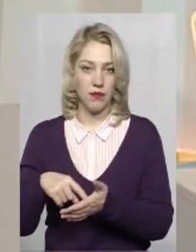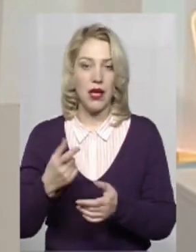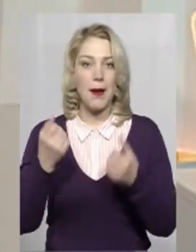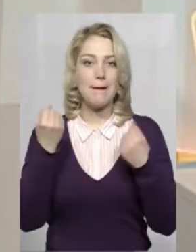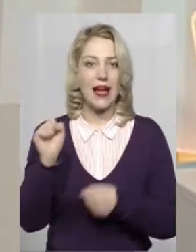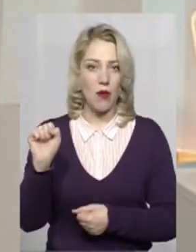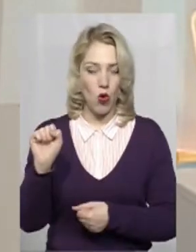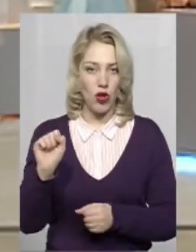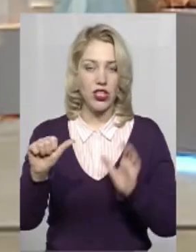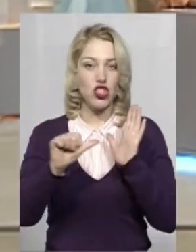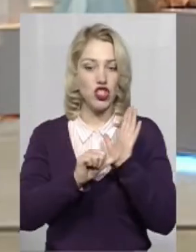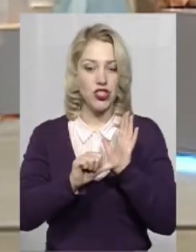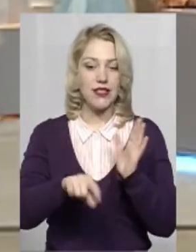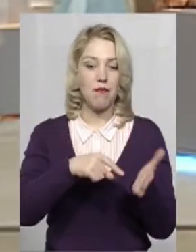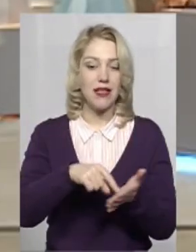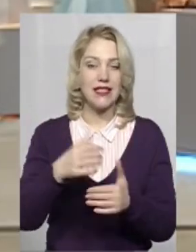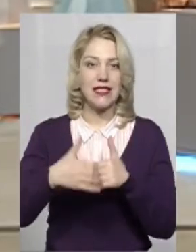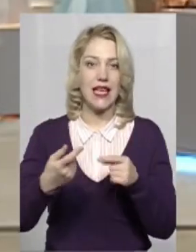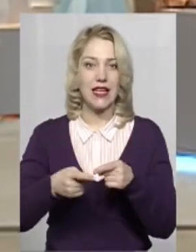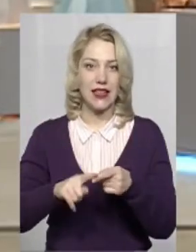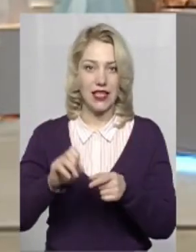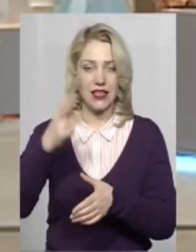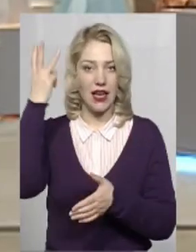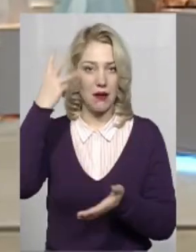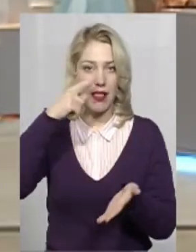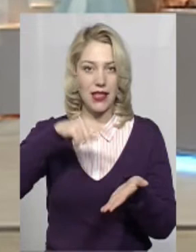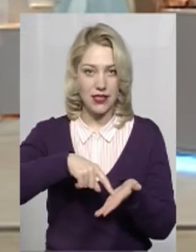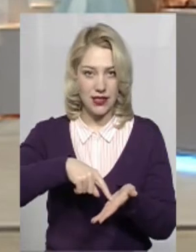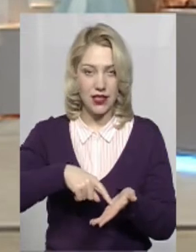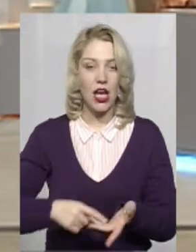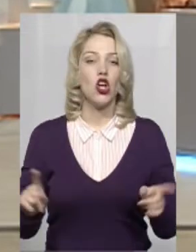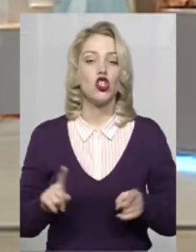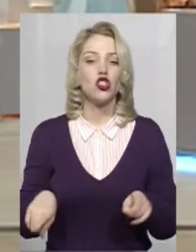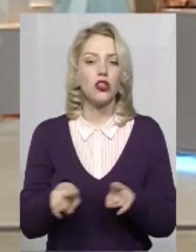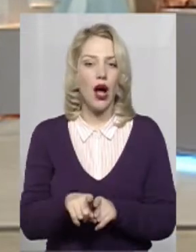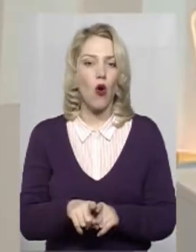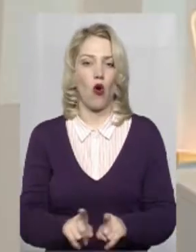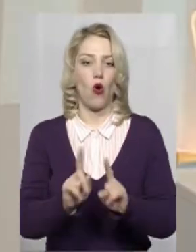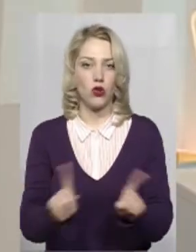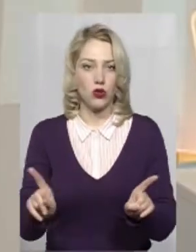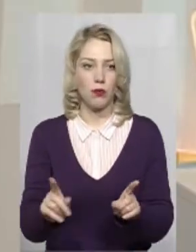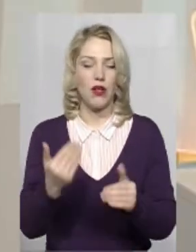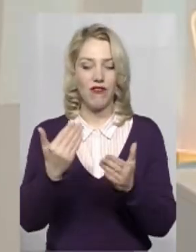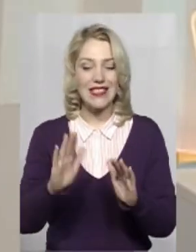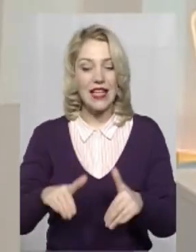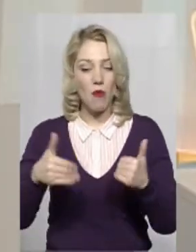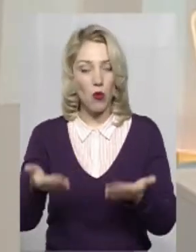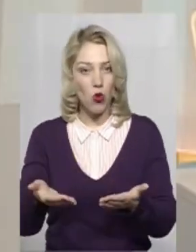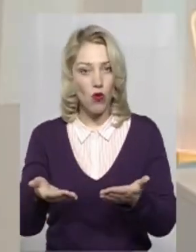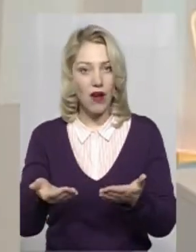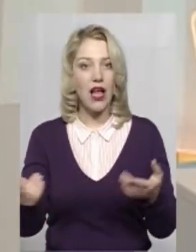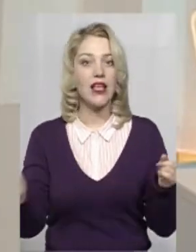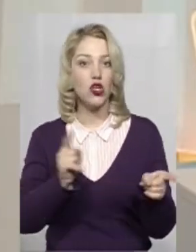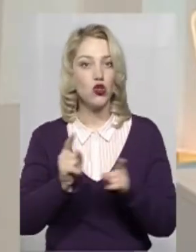Перемогли 6 міст, серед них і Хмельницький. Що такого особливого ви запропонували,